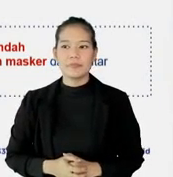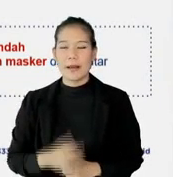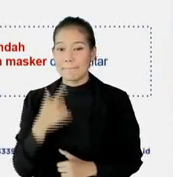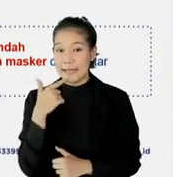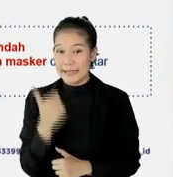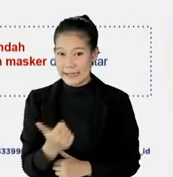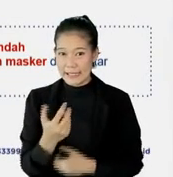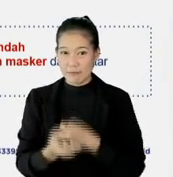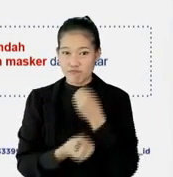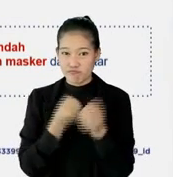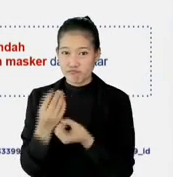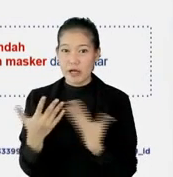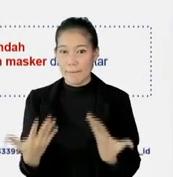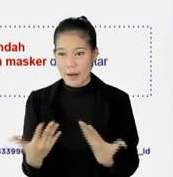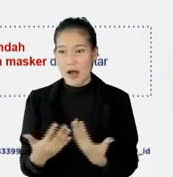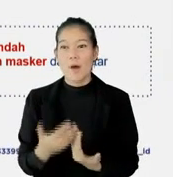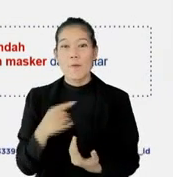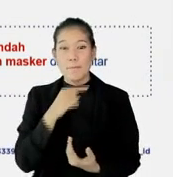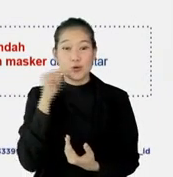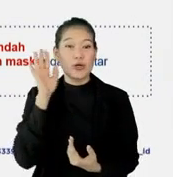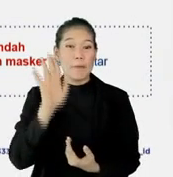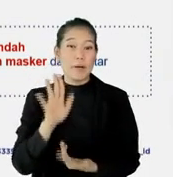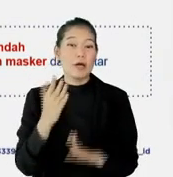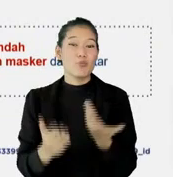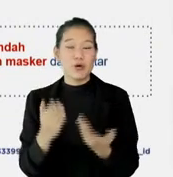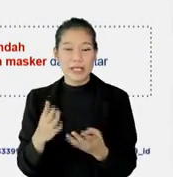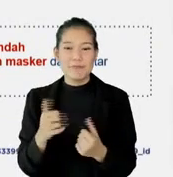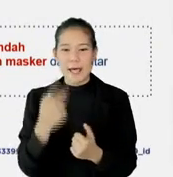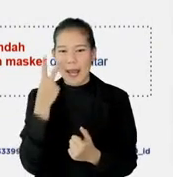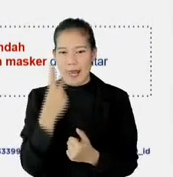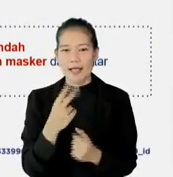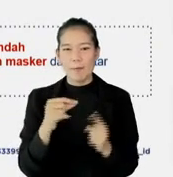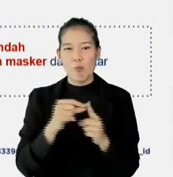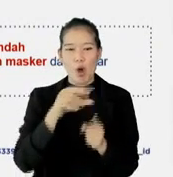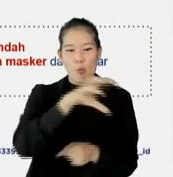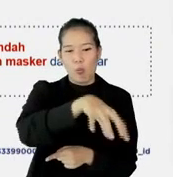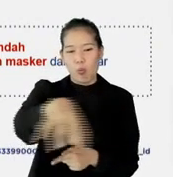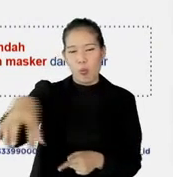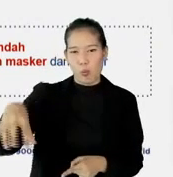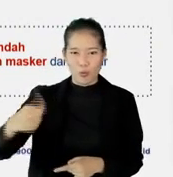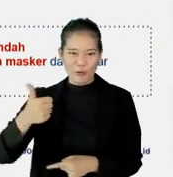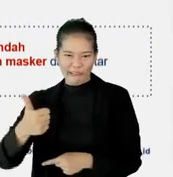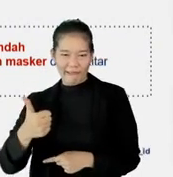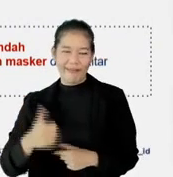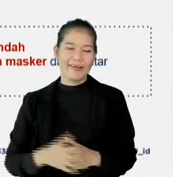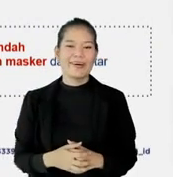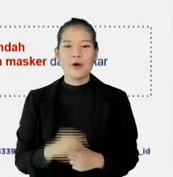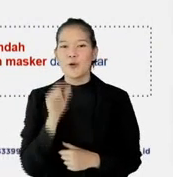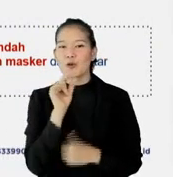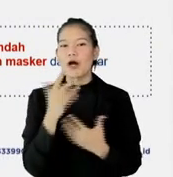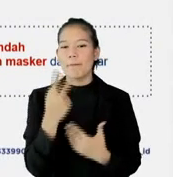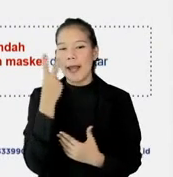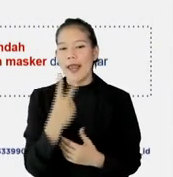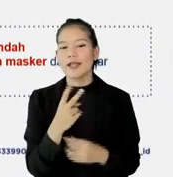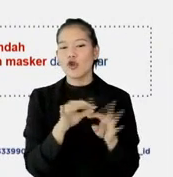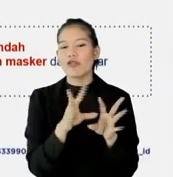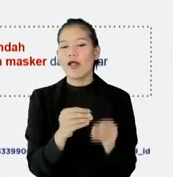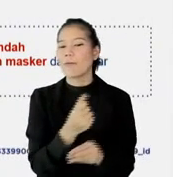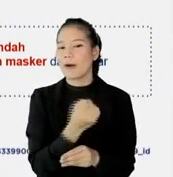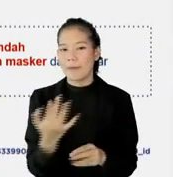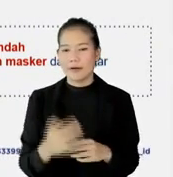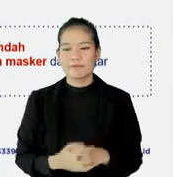ini yang penting, yang ingin saya bahas, mungkin pekan depan kita bisa nge-absenin per pulau kali ya dokter Ula, biar bisa kita lihat angkanya.